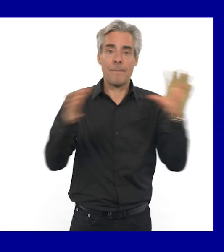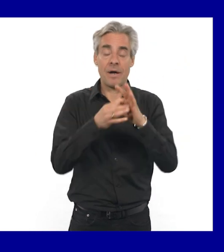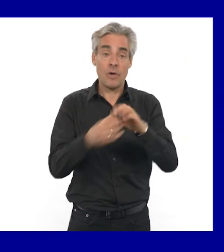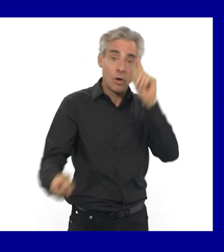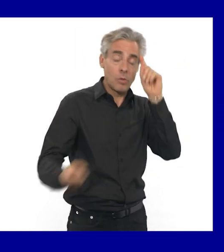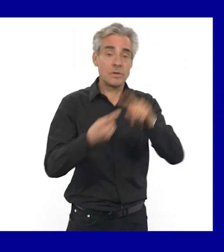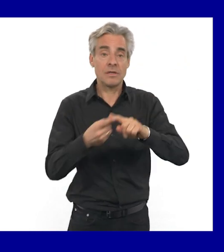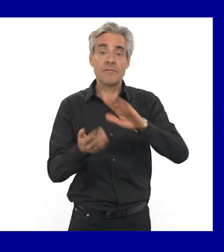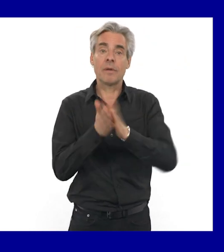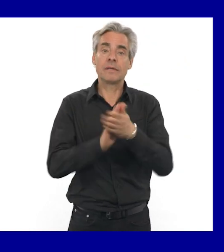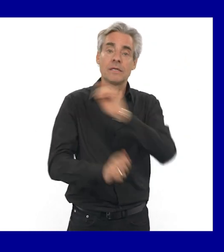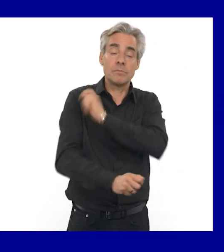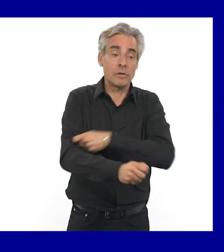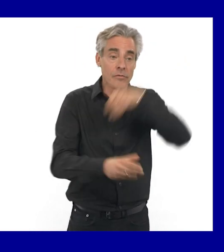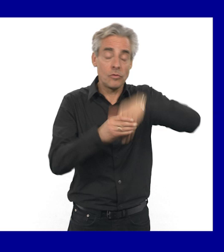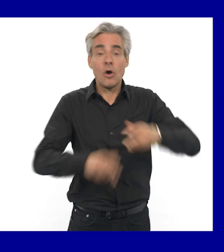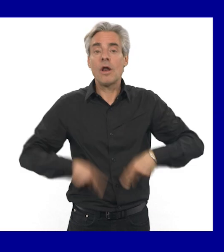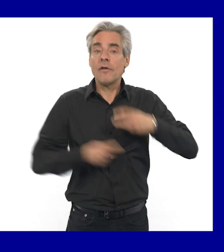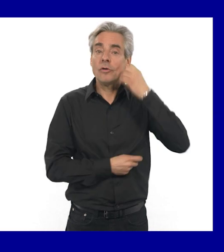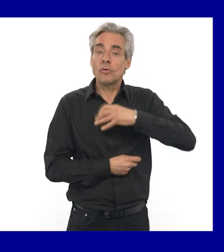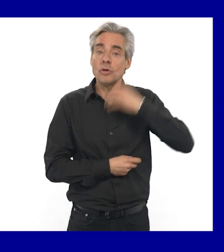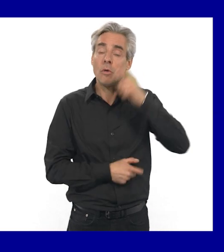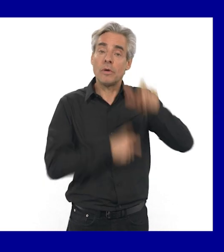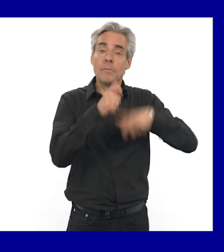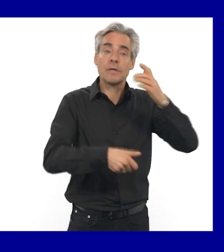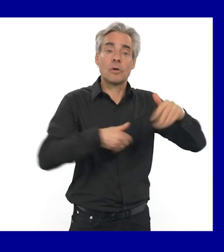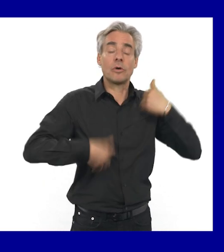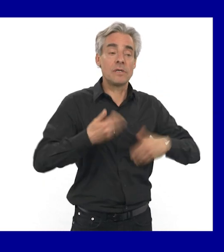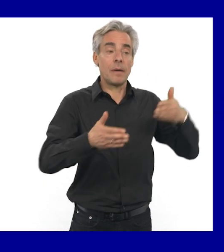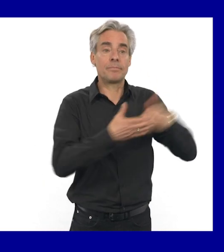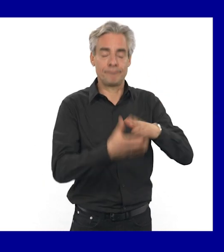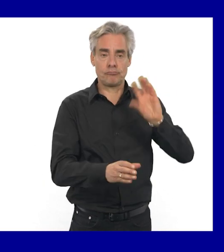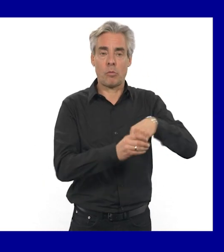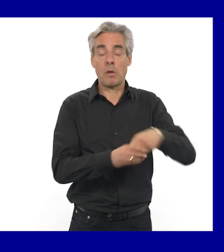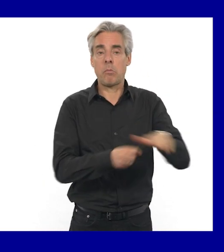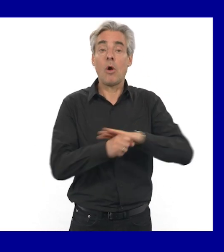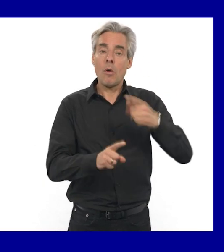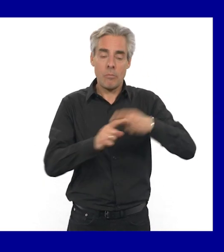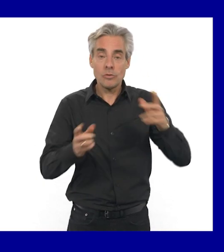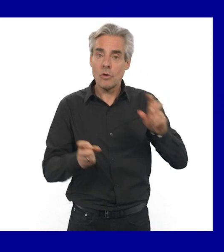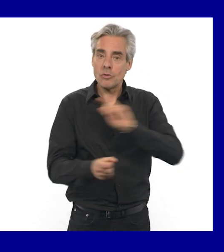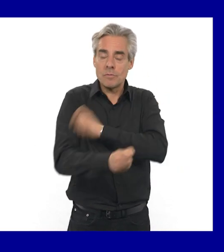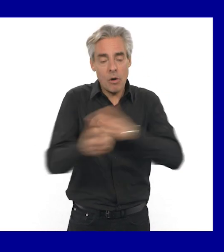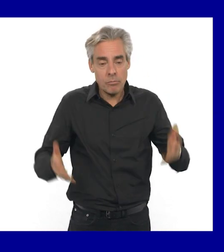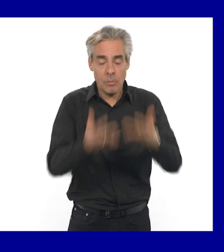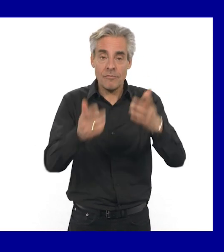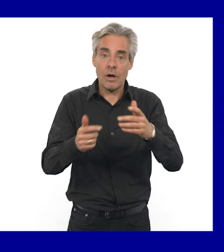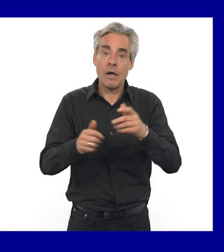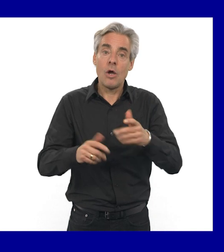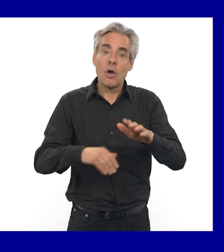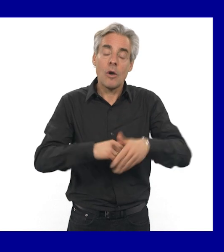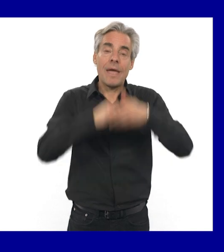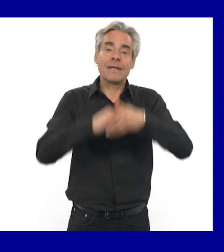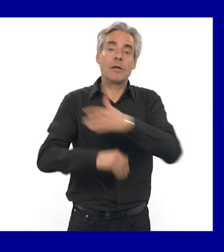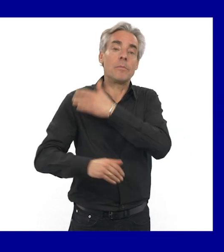'enjeu est d'inscrire la pratique sportive dans le quotidien des personnes en situation de handicap et de promouvoir le sport comme vecteur de santé.